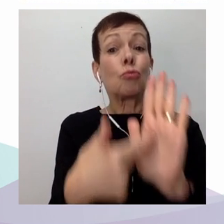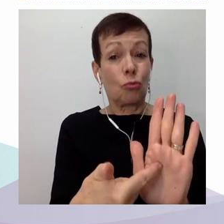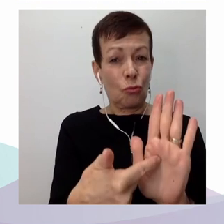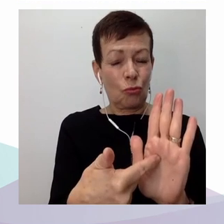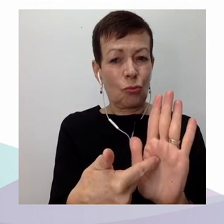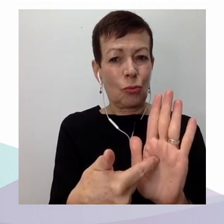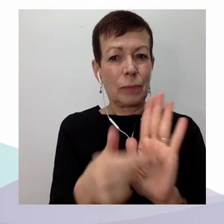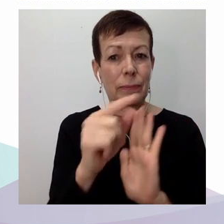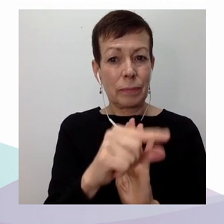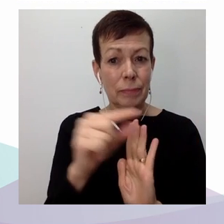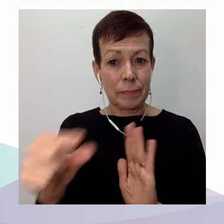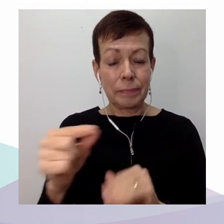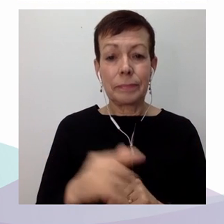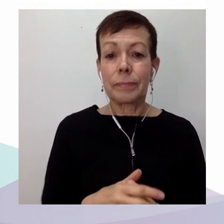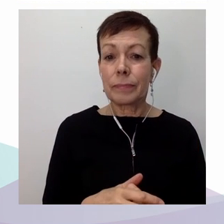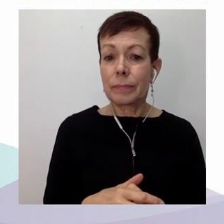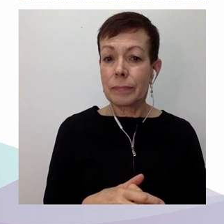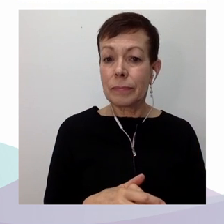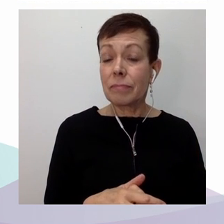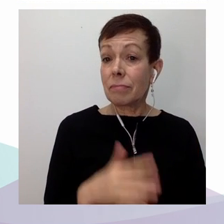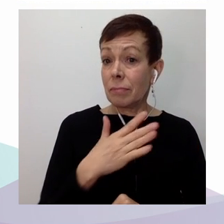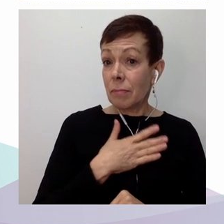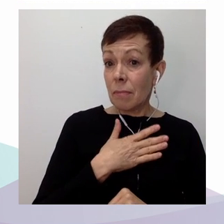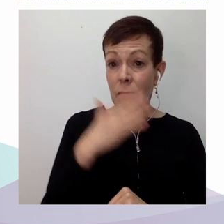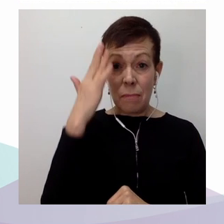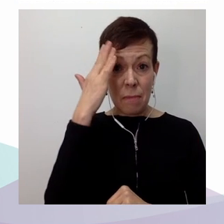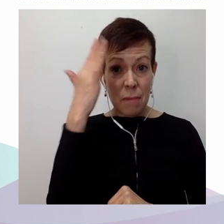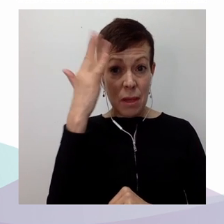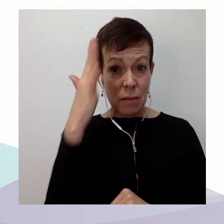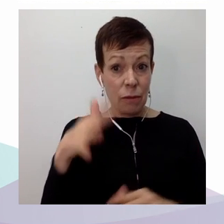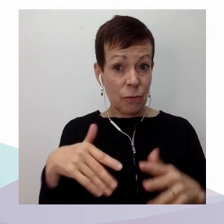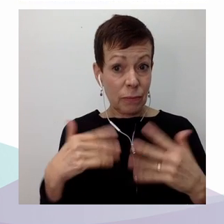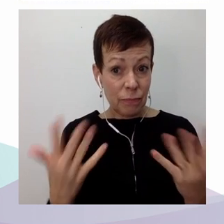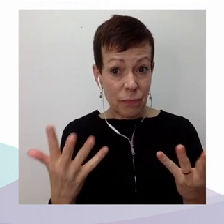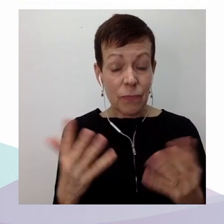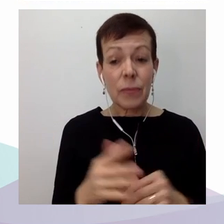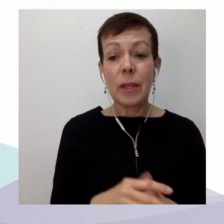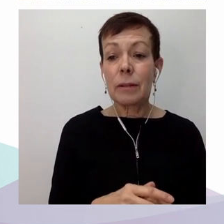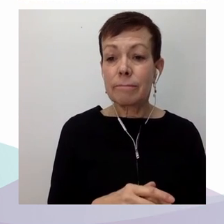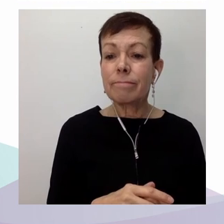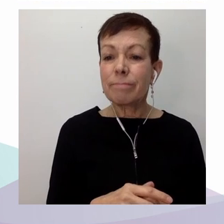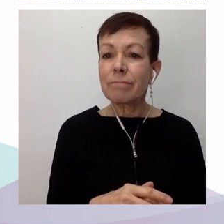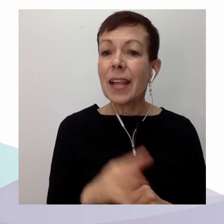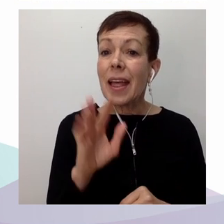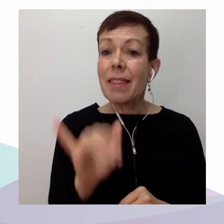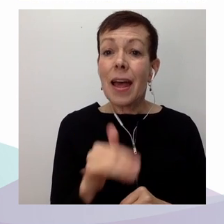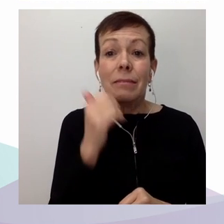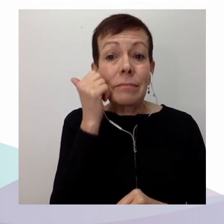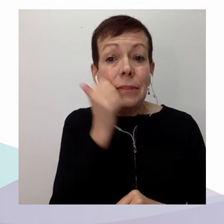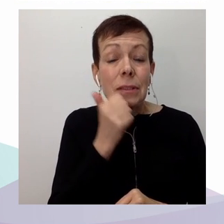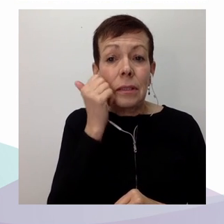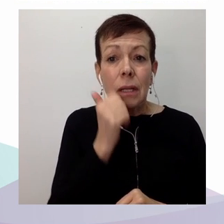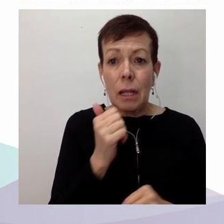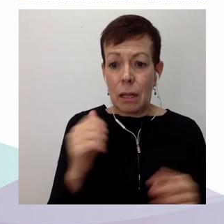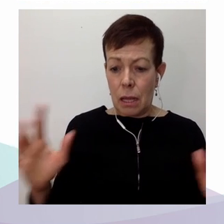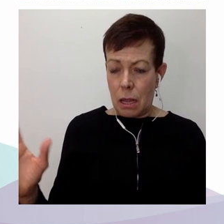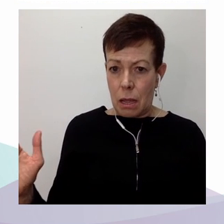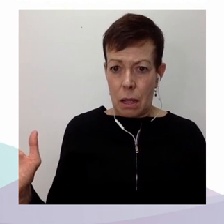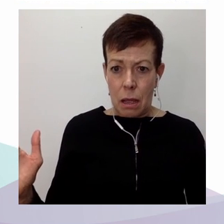consiste à dire qu'elle constitue cette solidarité pragmatique, un fertilisant pour les droits économiques et sociaux.